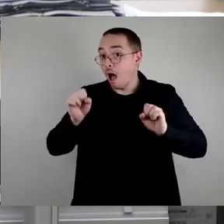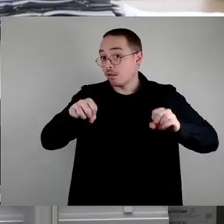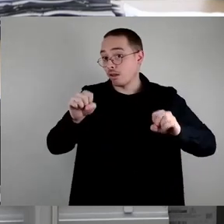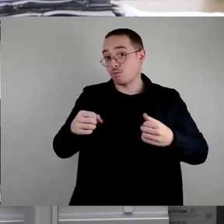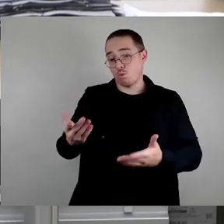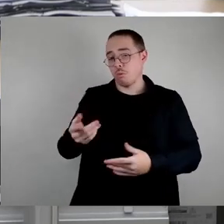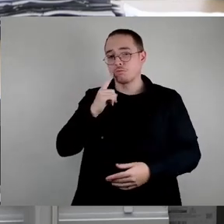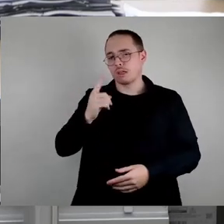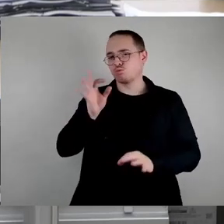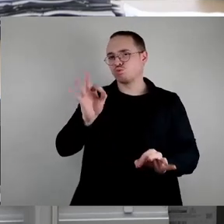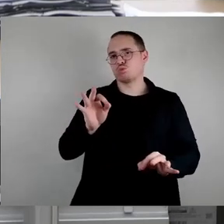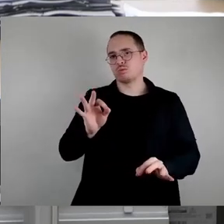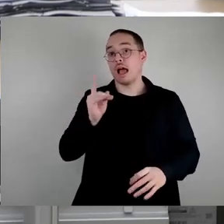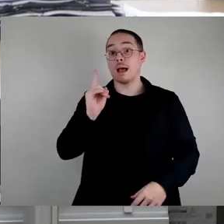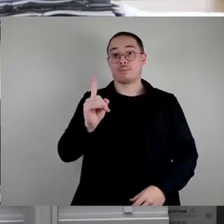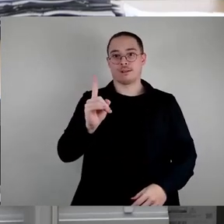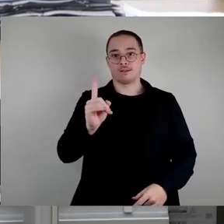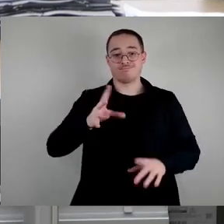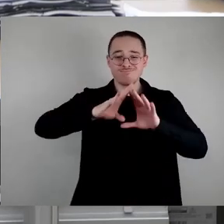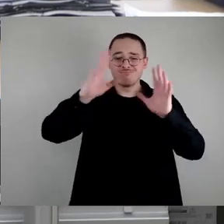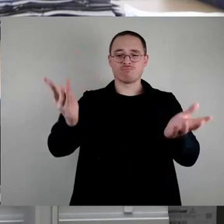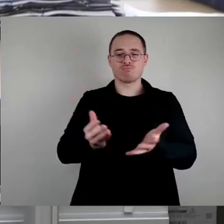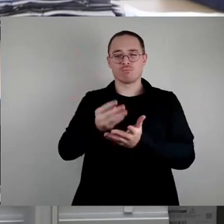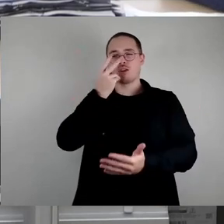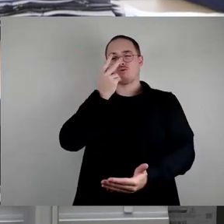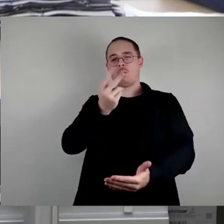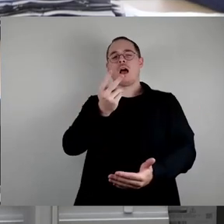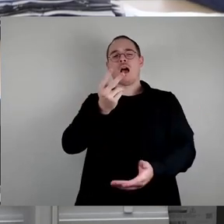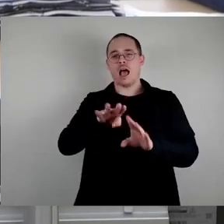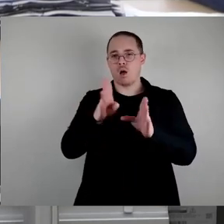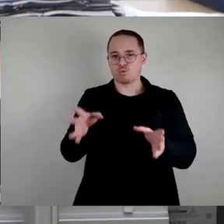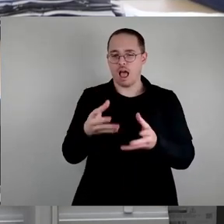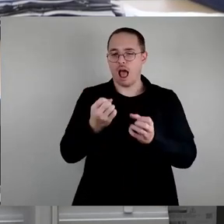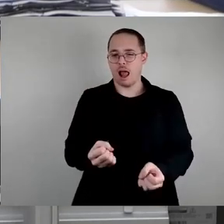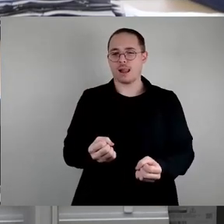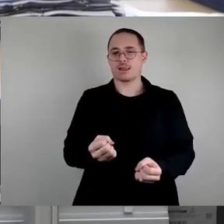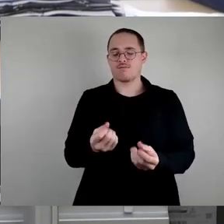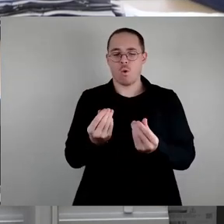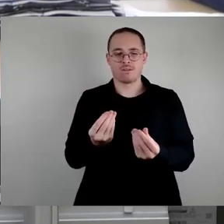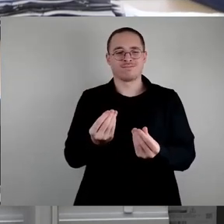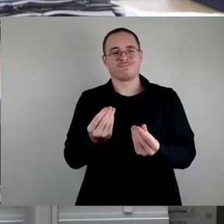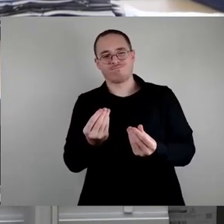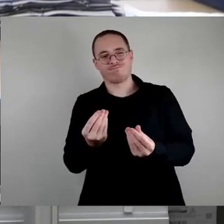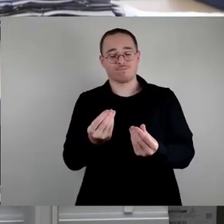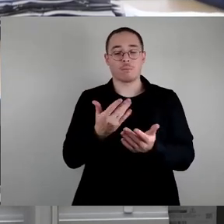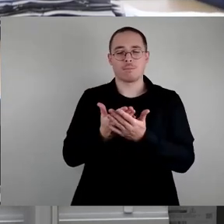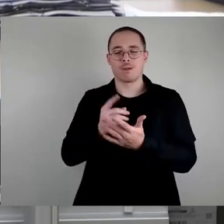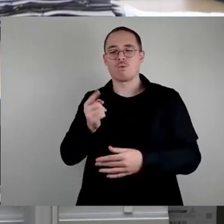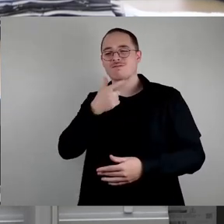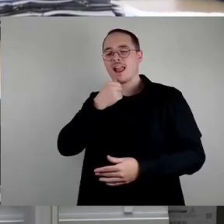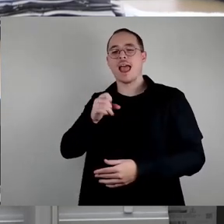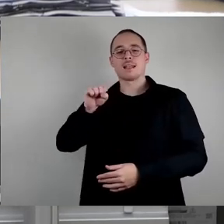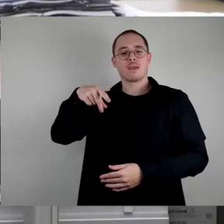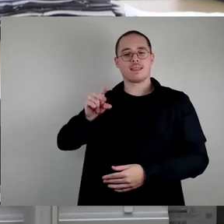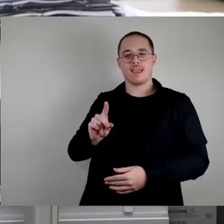aber in der Gesamtschau auch des Haushaltes, wenn wir nochmal betrachten, da möchte ich die SPD mal ansprechen, dass